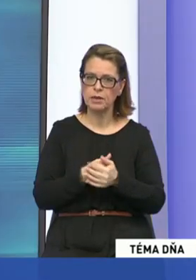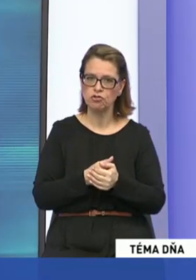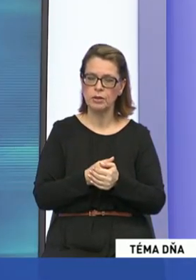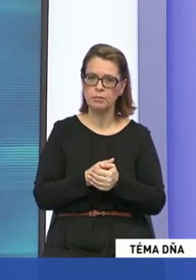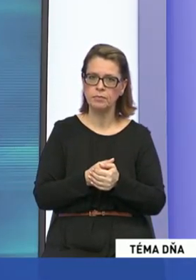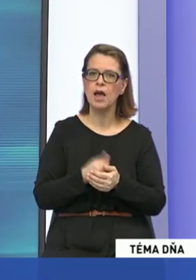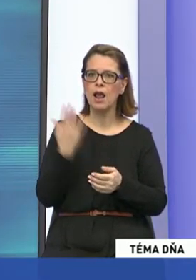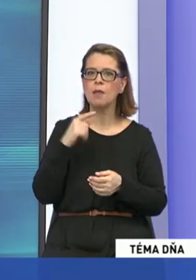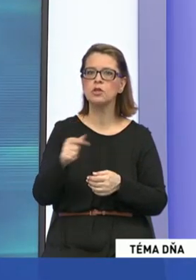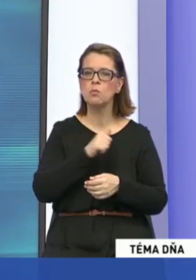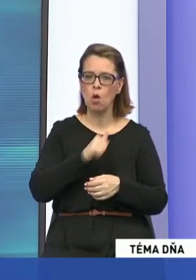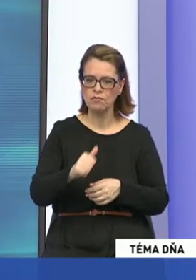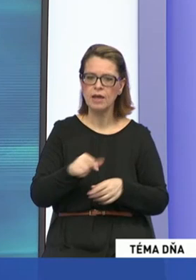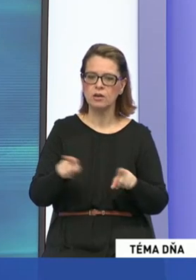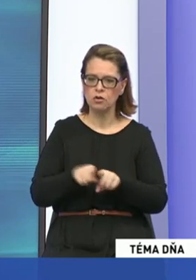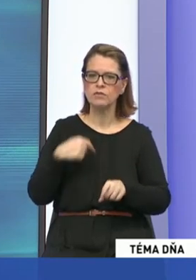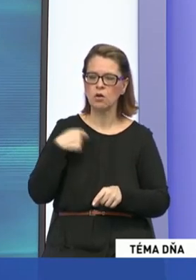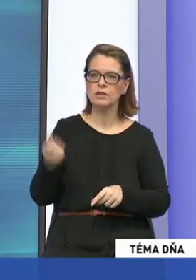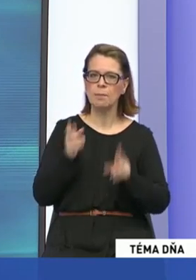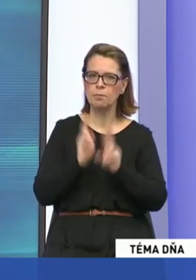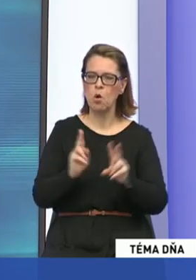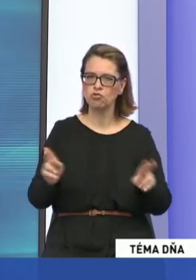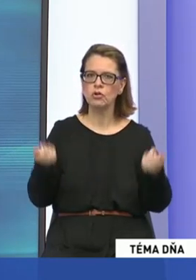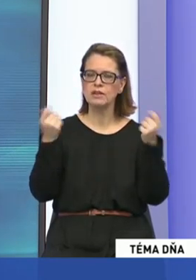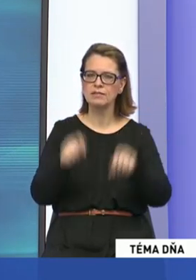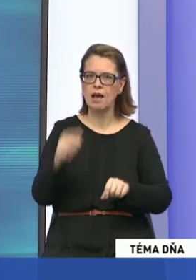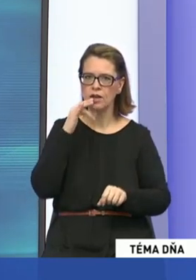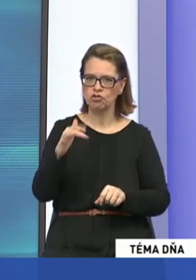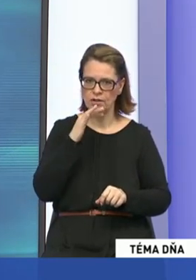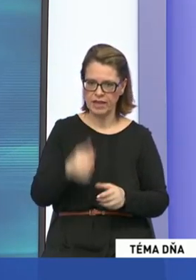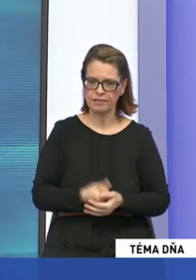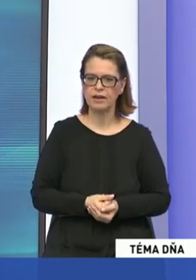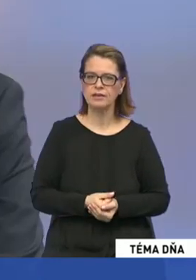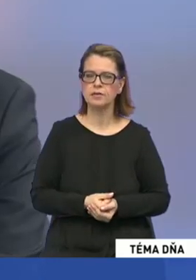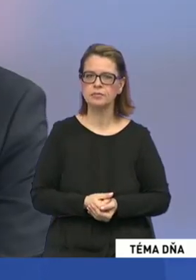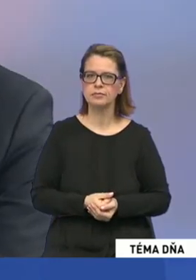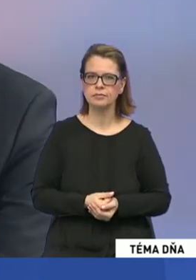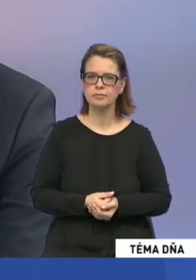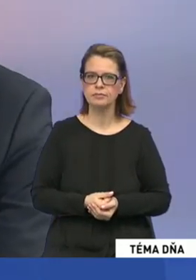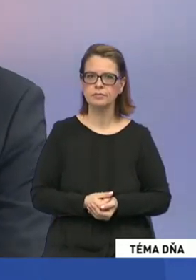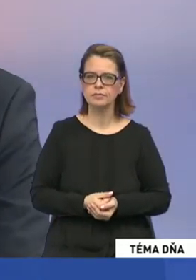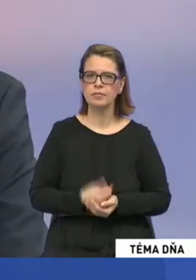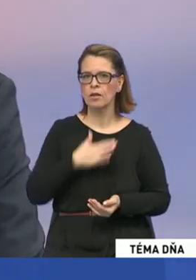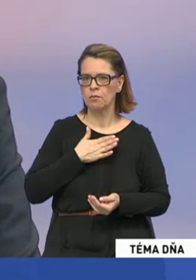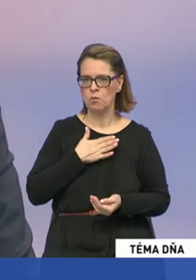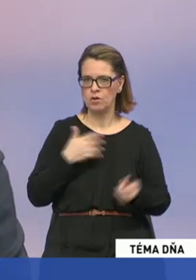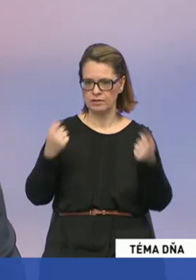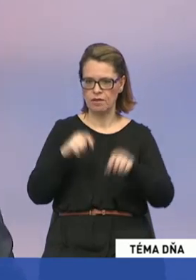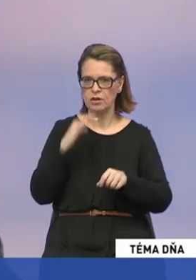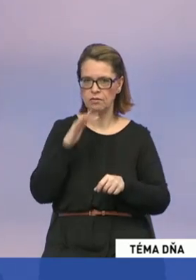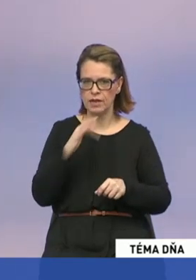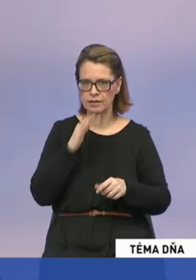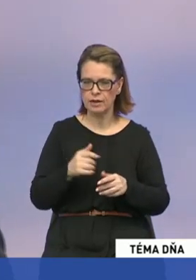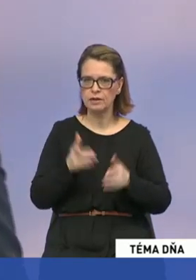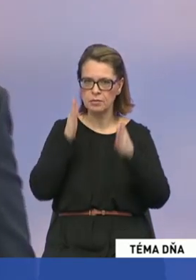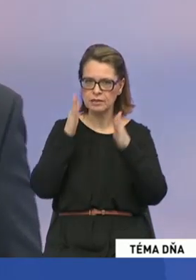bolo fér, tak aj vám dám priestor na záverečné vyjadrenie. Nech sa páči. Tak moje záverečné vyjadrenie by